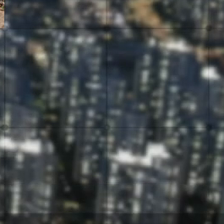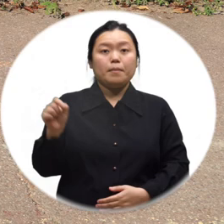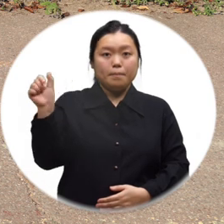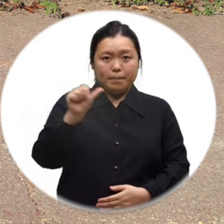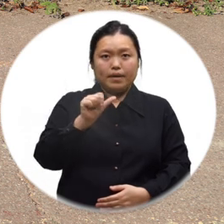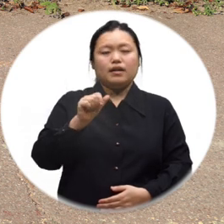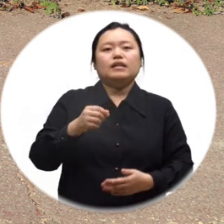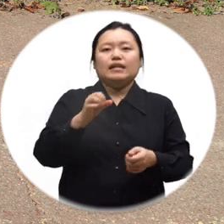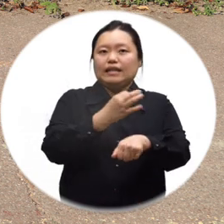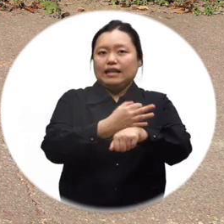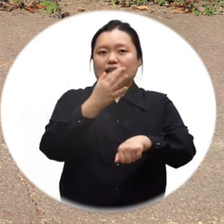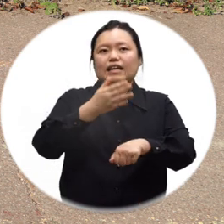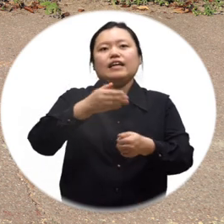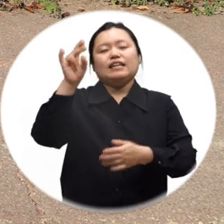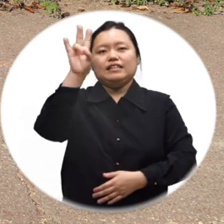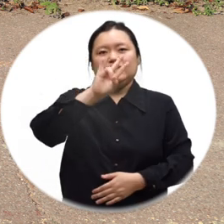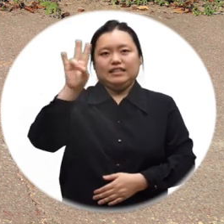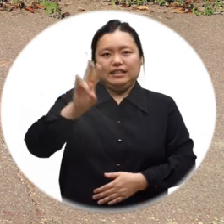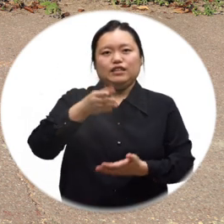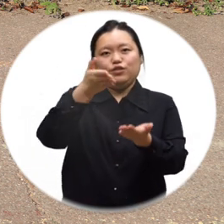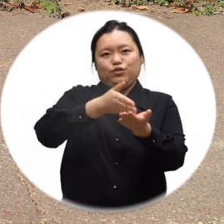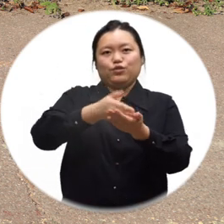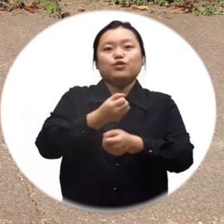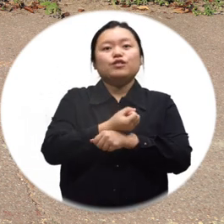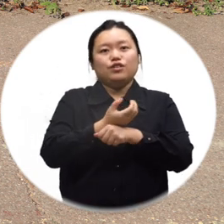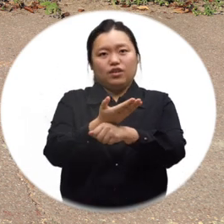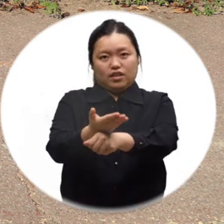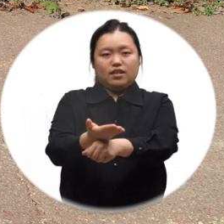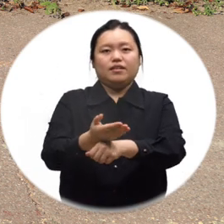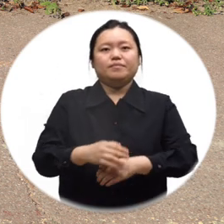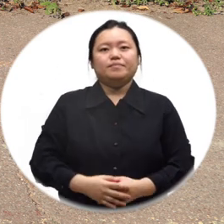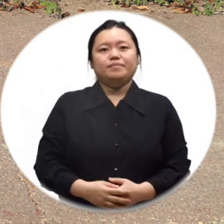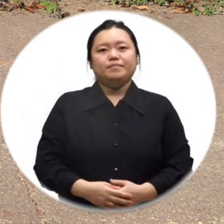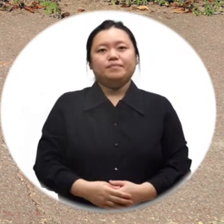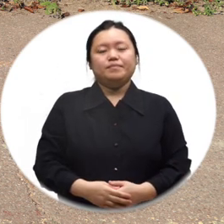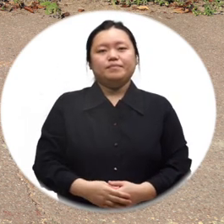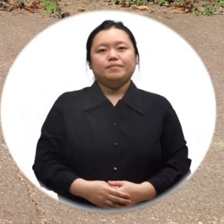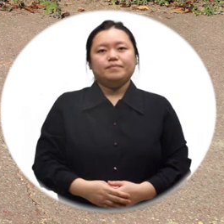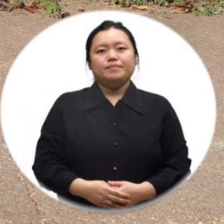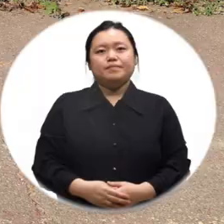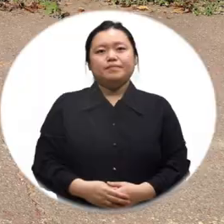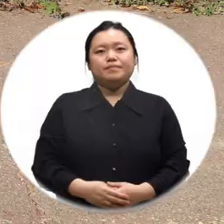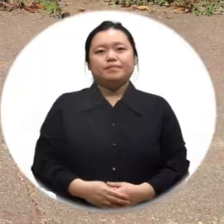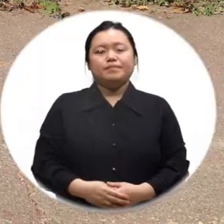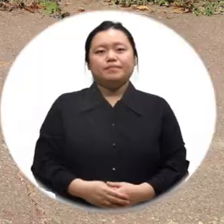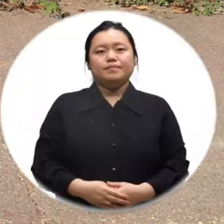빠르고 간편하게 시정 소식을 전하는 시흥 시정 소식의 김도희입니다.